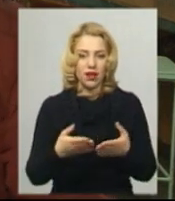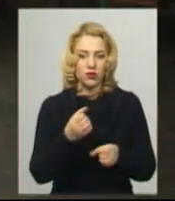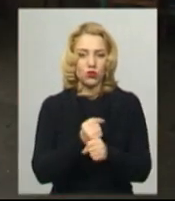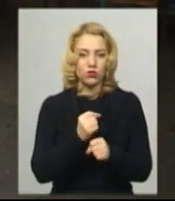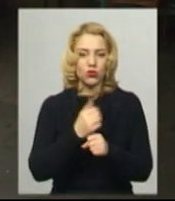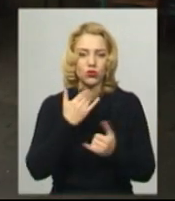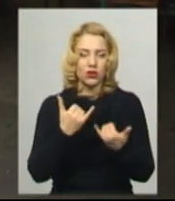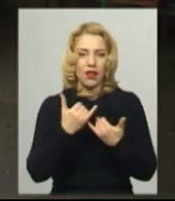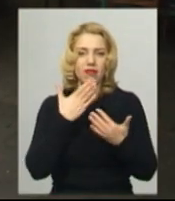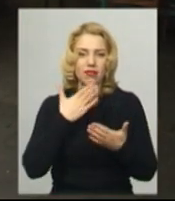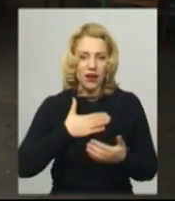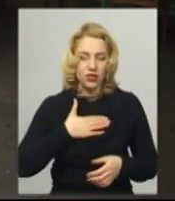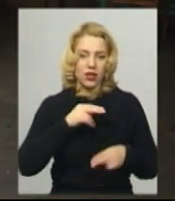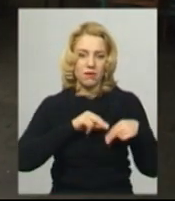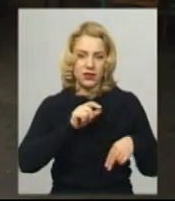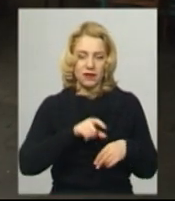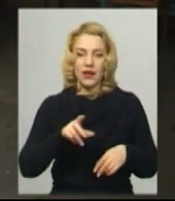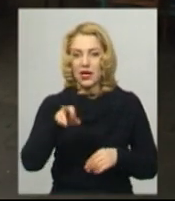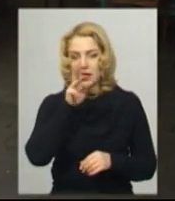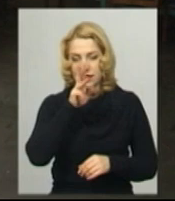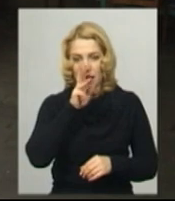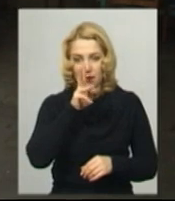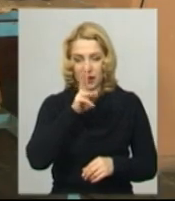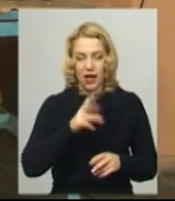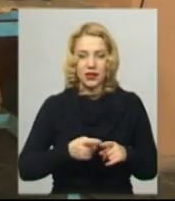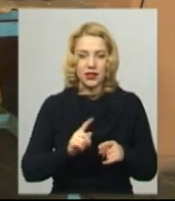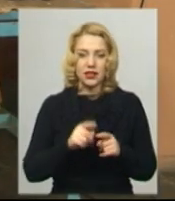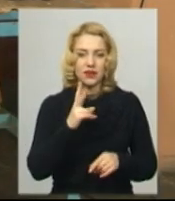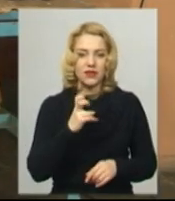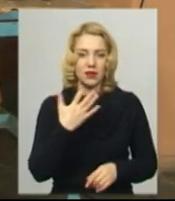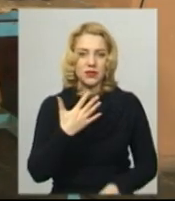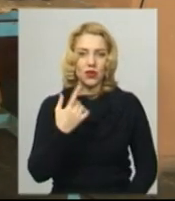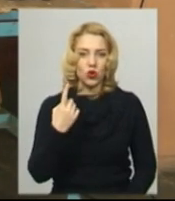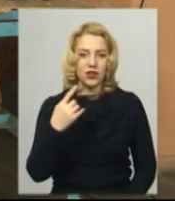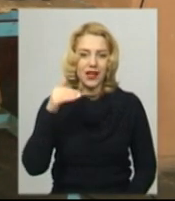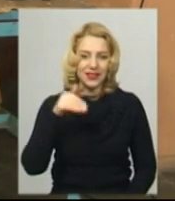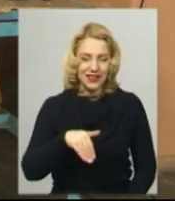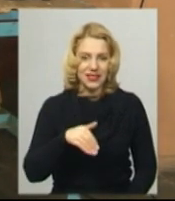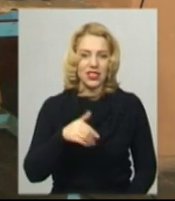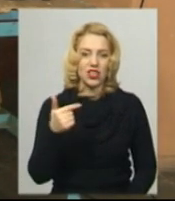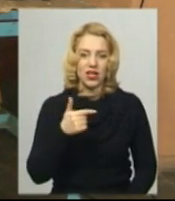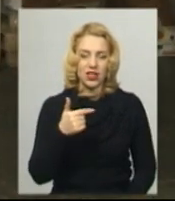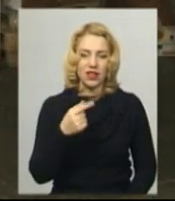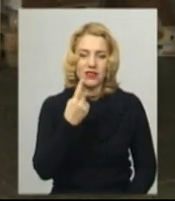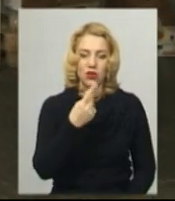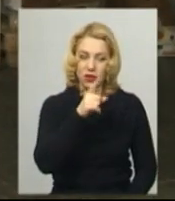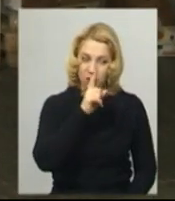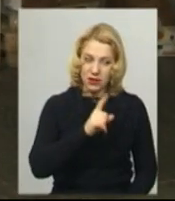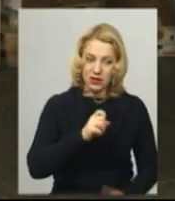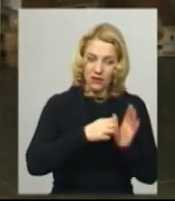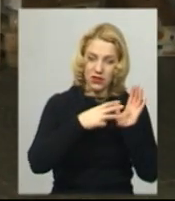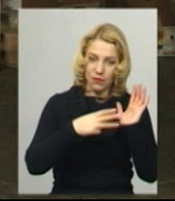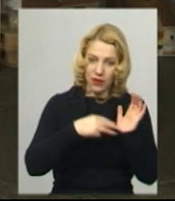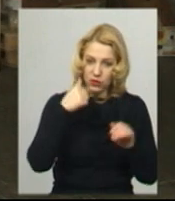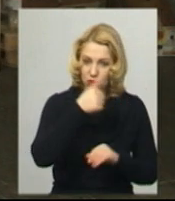працівникам. Борг із зарплати працівникам виробничих цехів понад 251 тисяча гривень за один місяць 2018 року та п'ять місяців